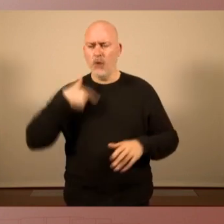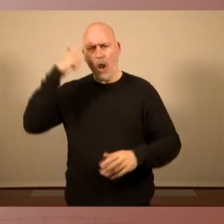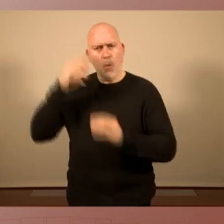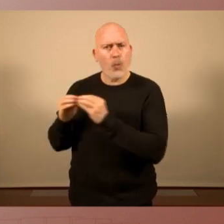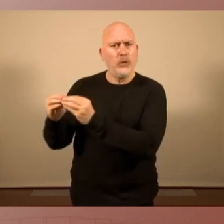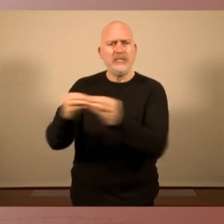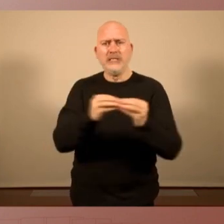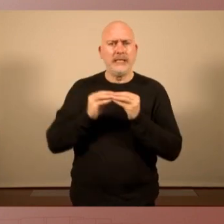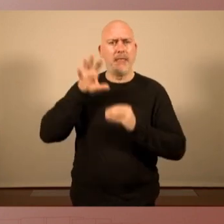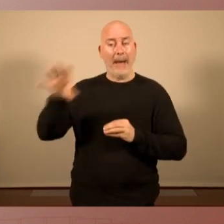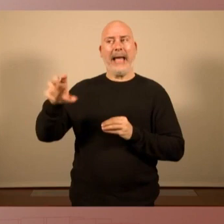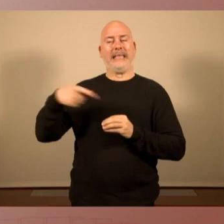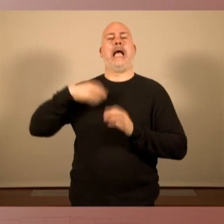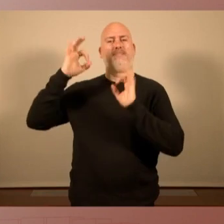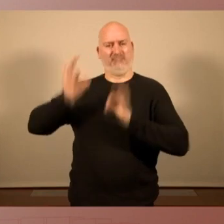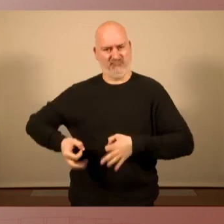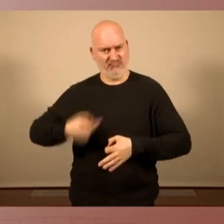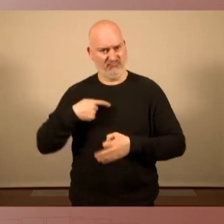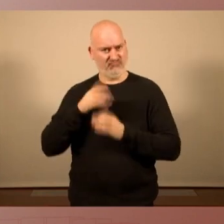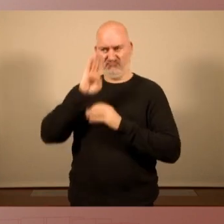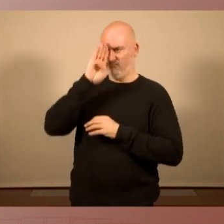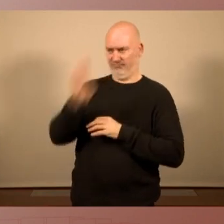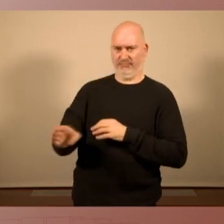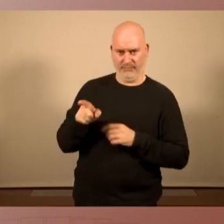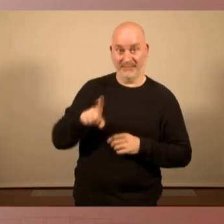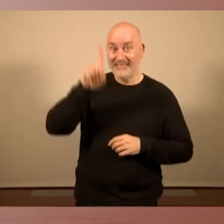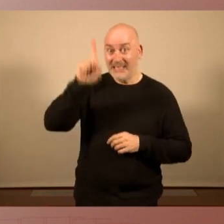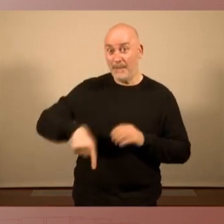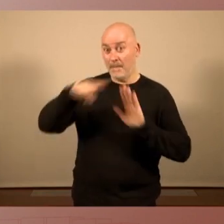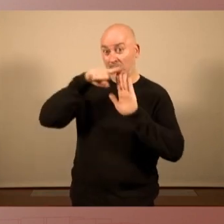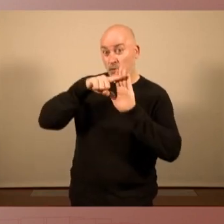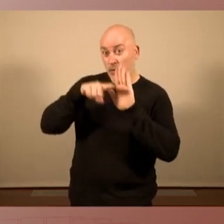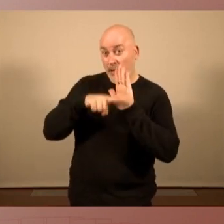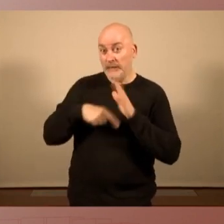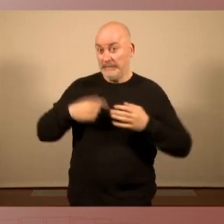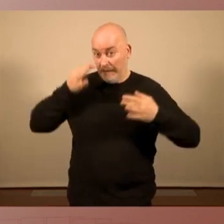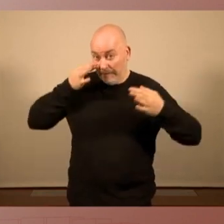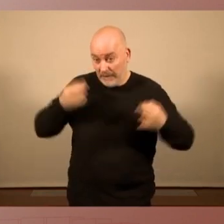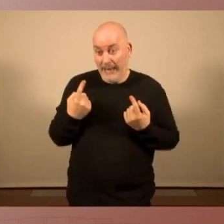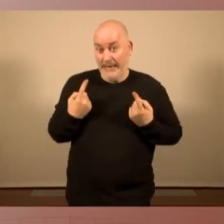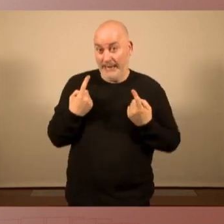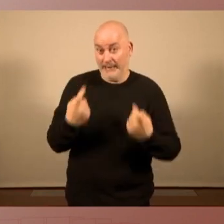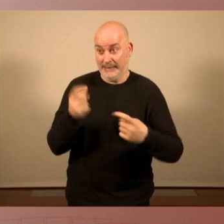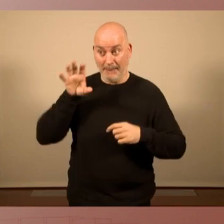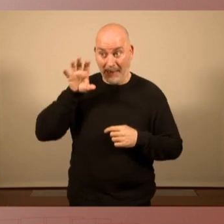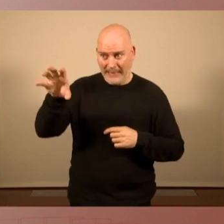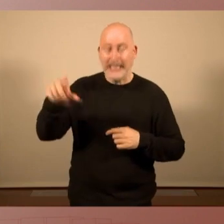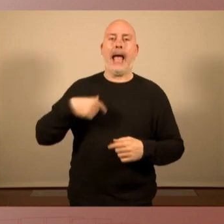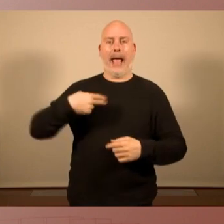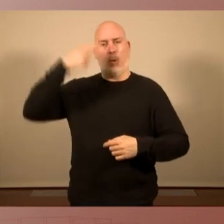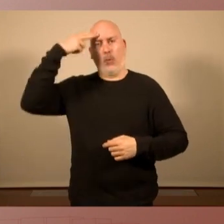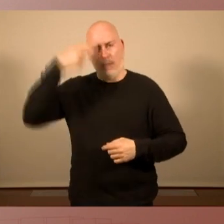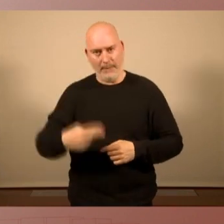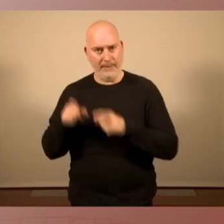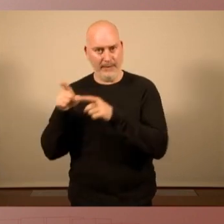Obediència per donar compliment a aquelles mesures que realment necessita el país. Perquè, de fet,